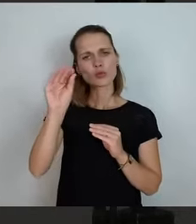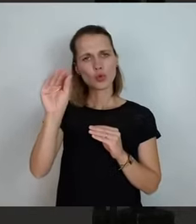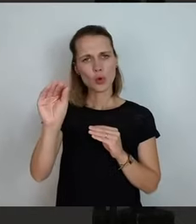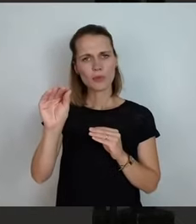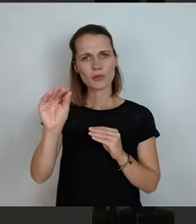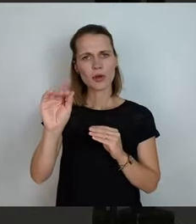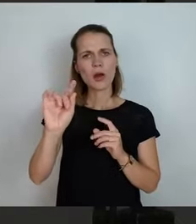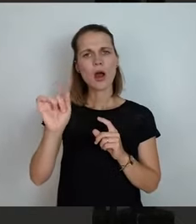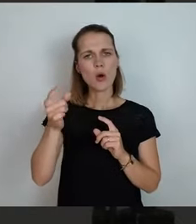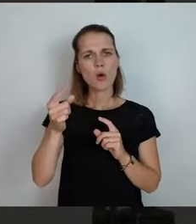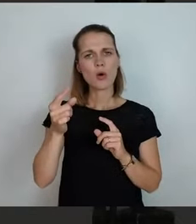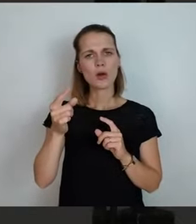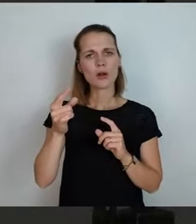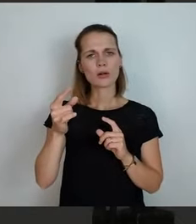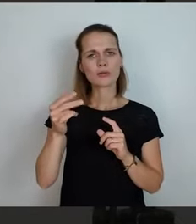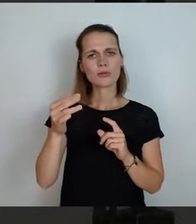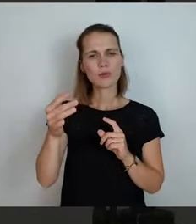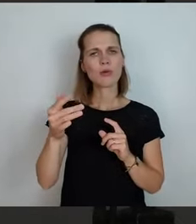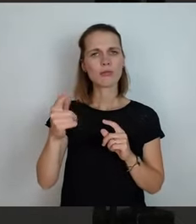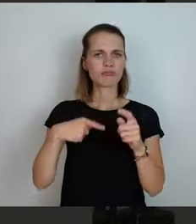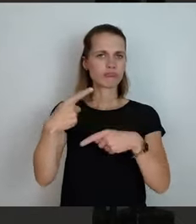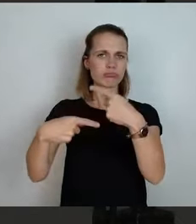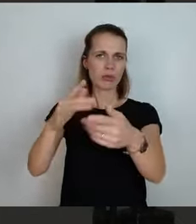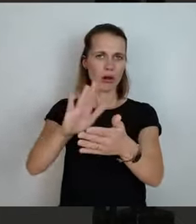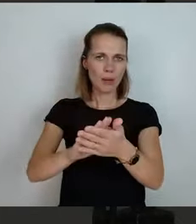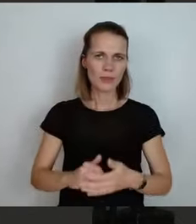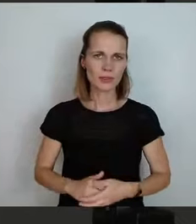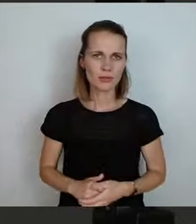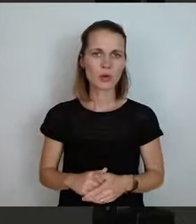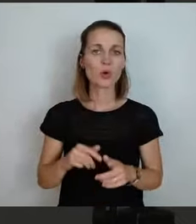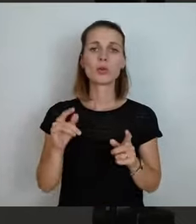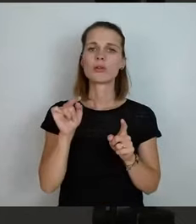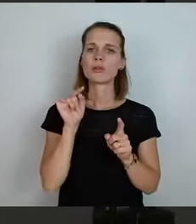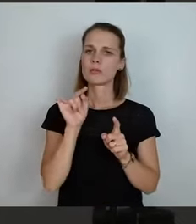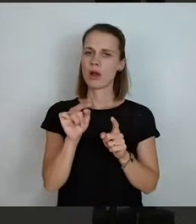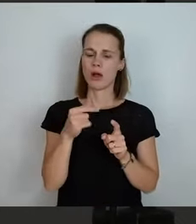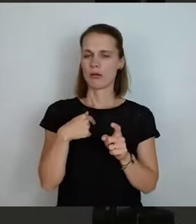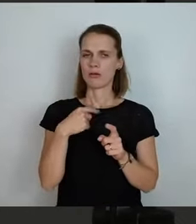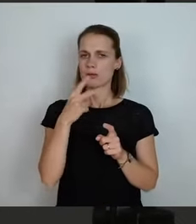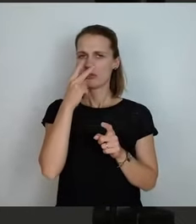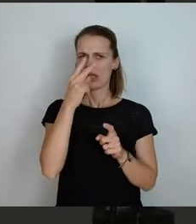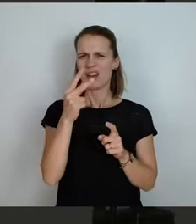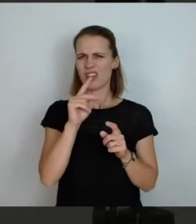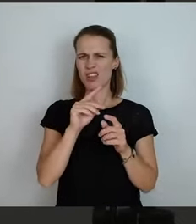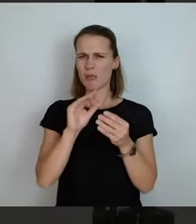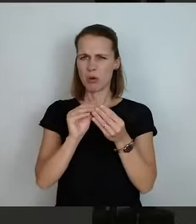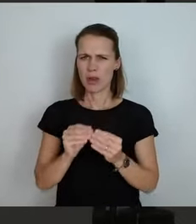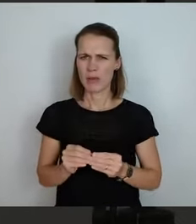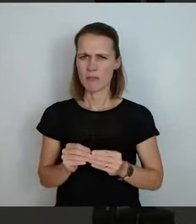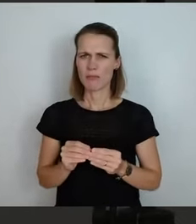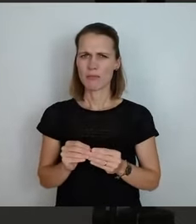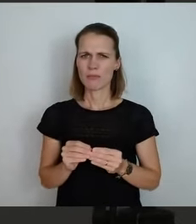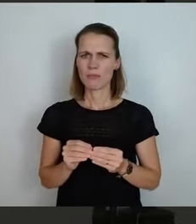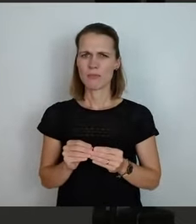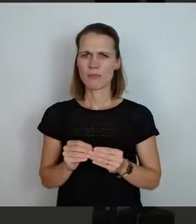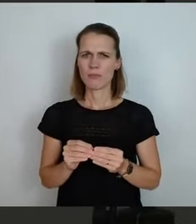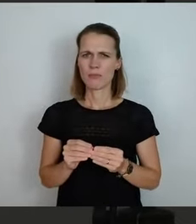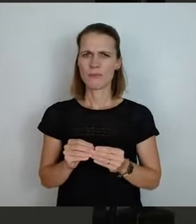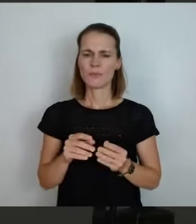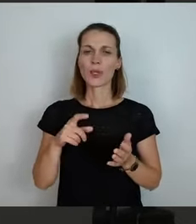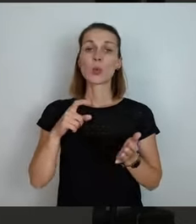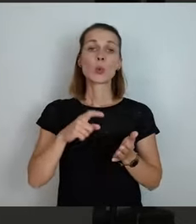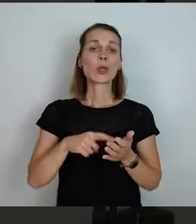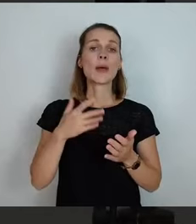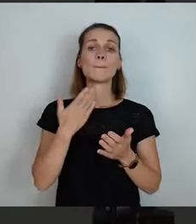auch funktionieren wird. Und ich sehe da nicht das Problem, weil wir beispielsweise das